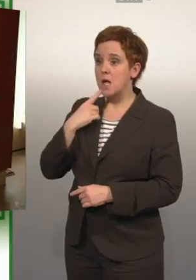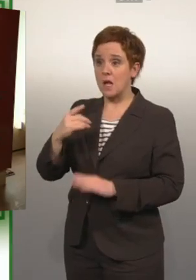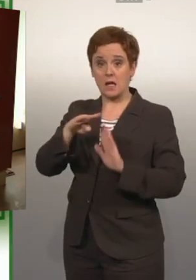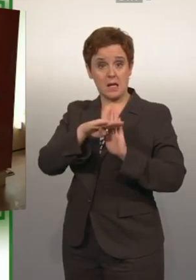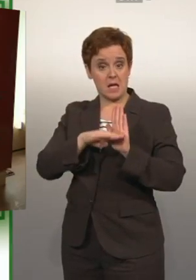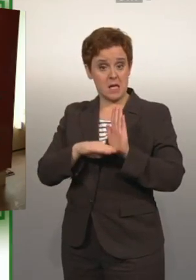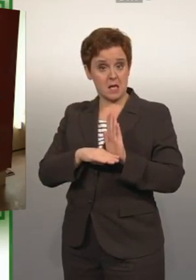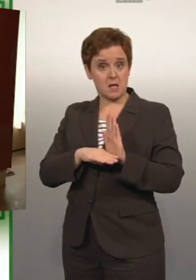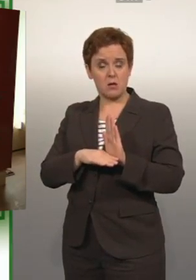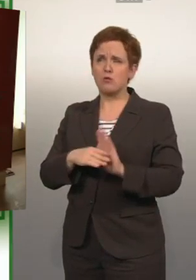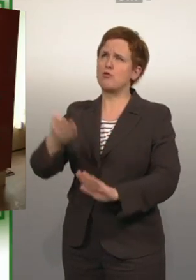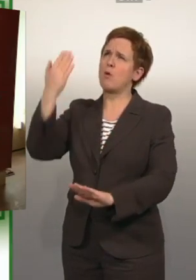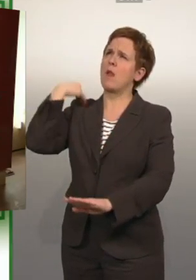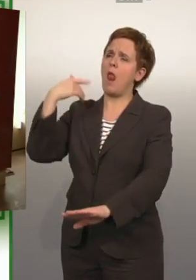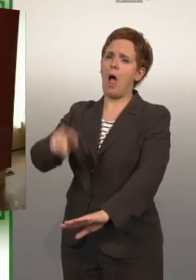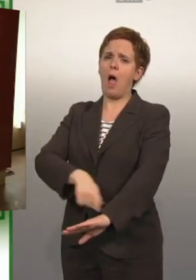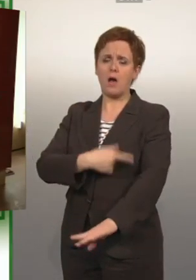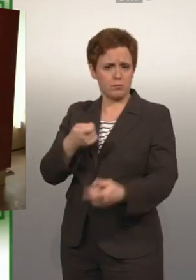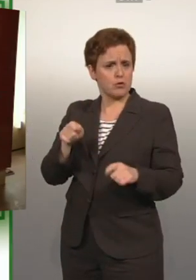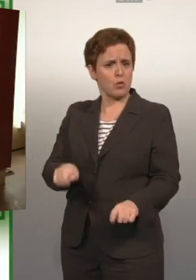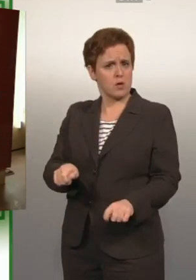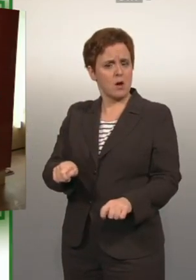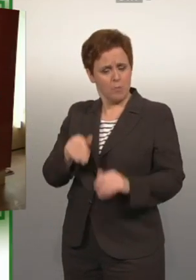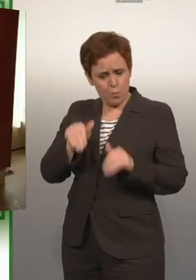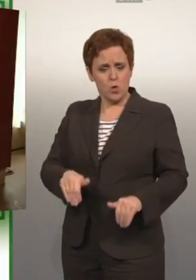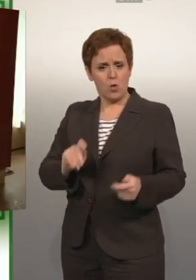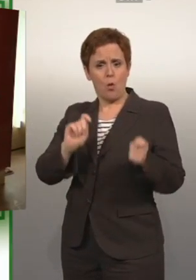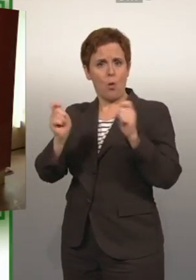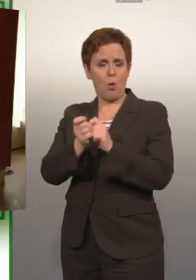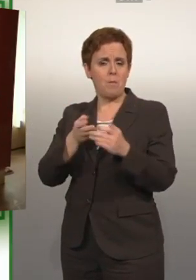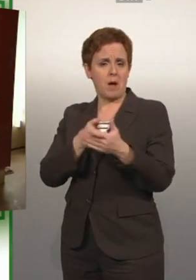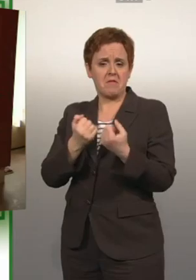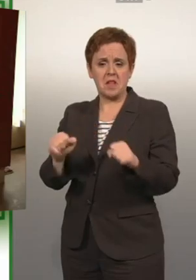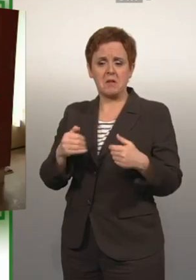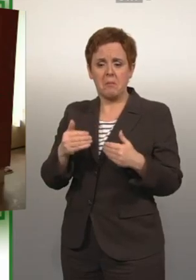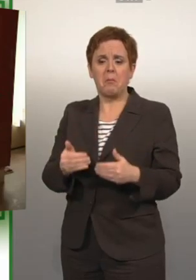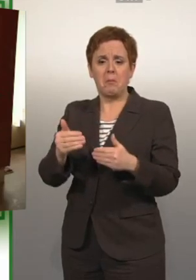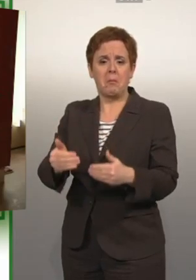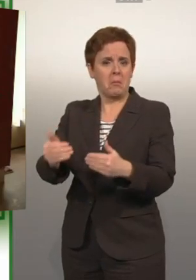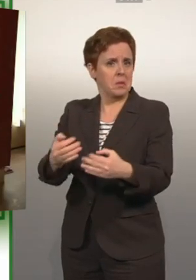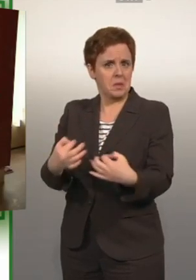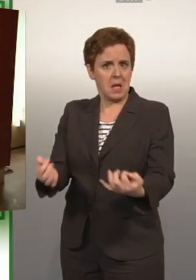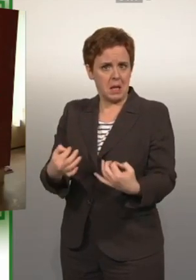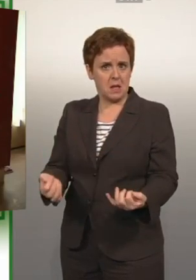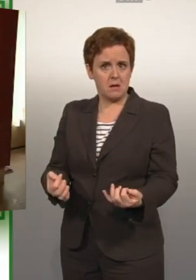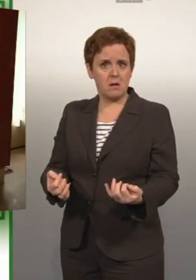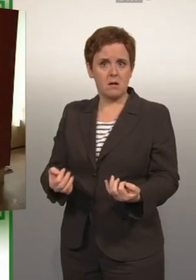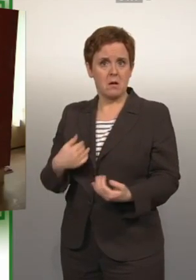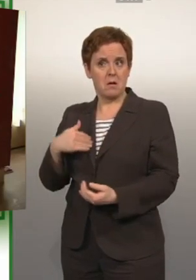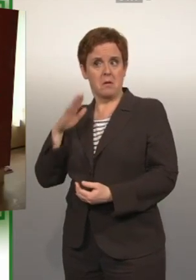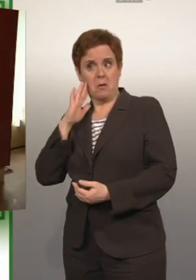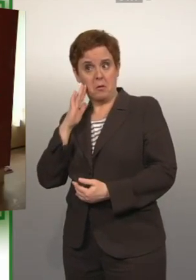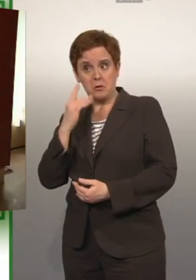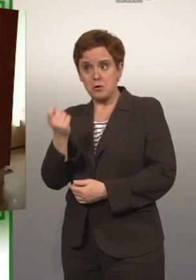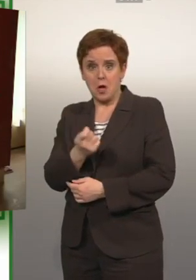wie lange schon die Vorlaufzeit ist, dass das barrierefrei gemacht werden sollte und nichts passiert. Man hört ja nicht, das muss